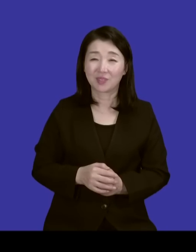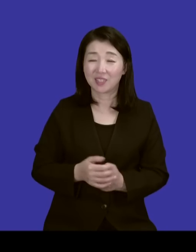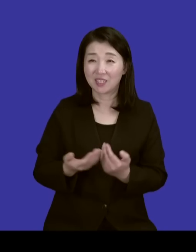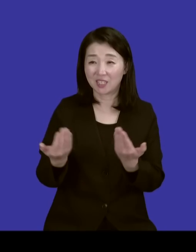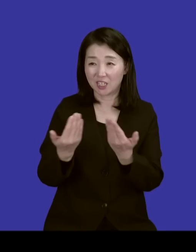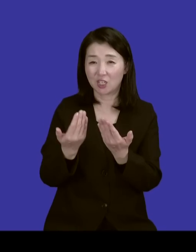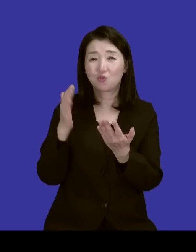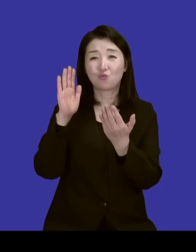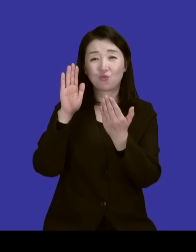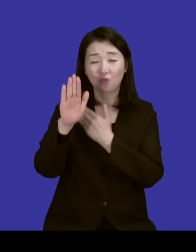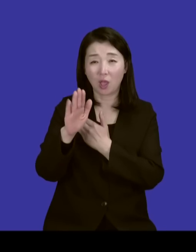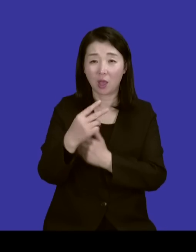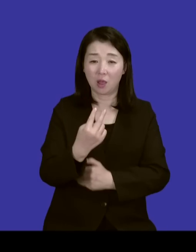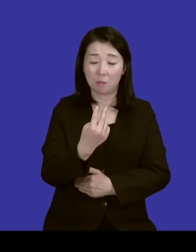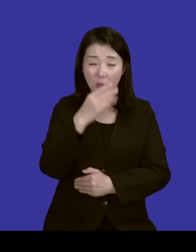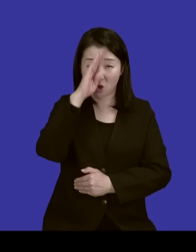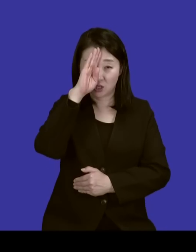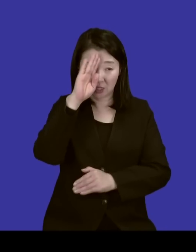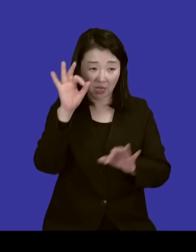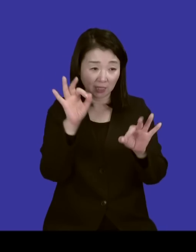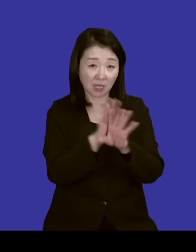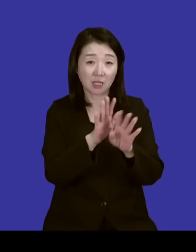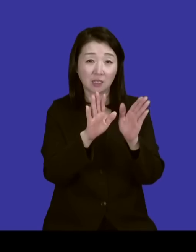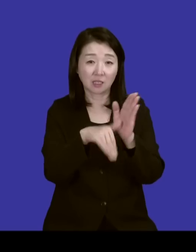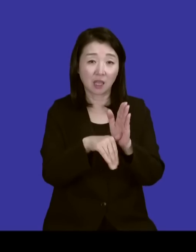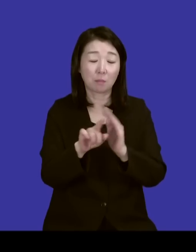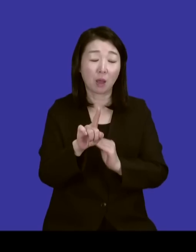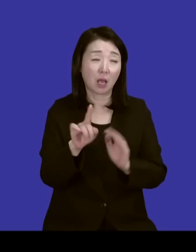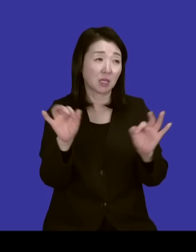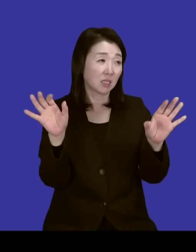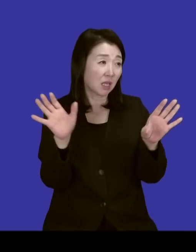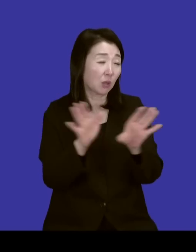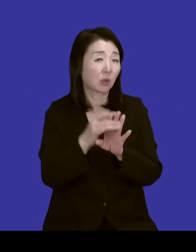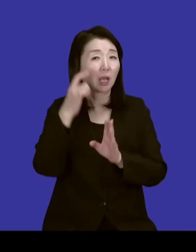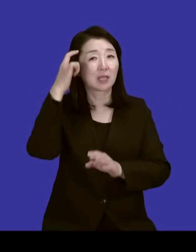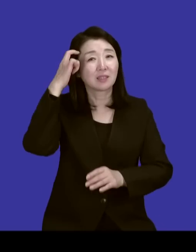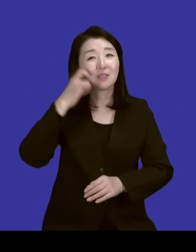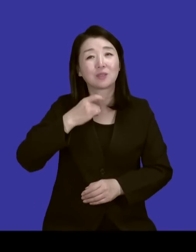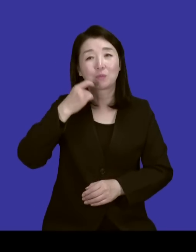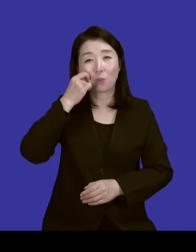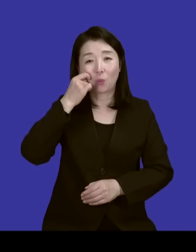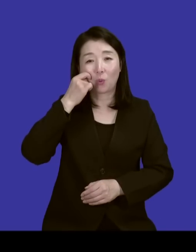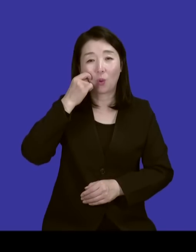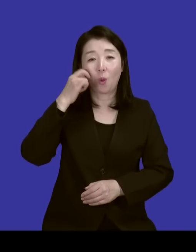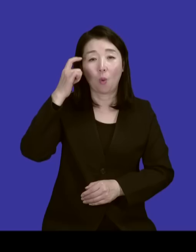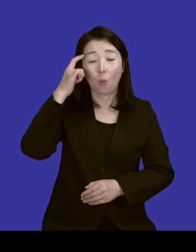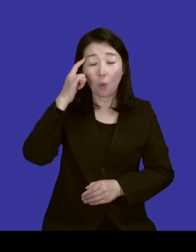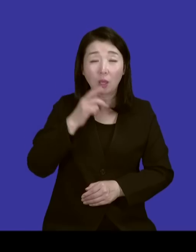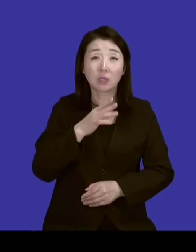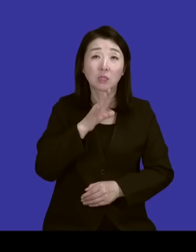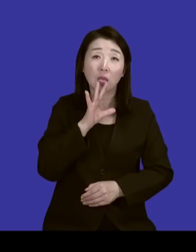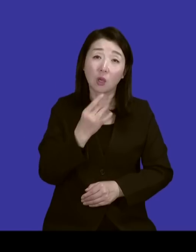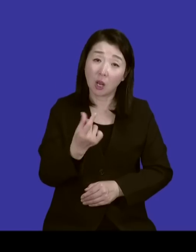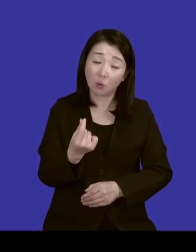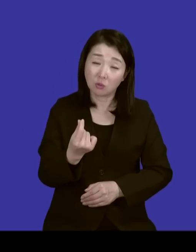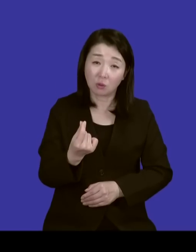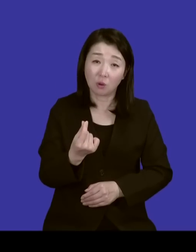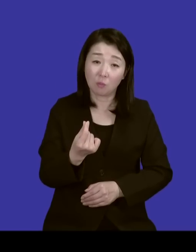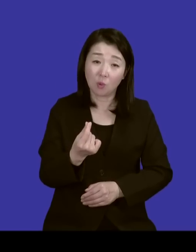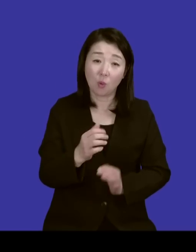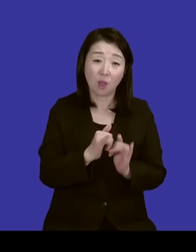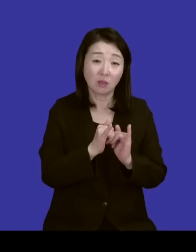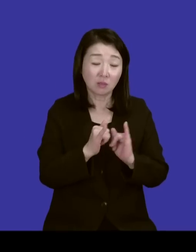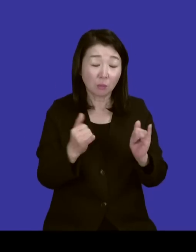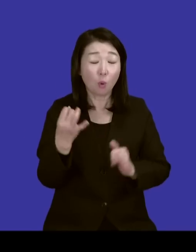증상이 없어질 땐요. 아 이거 없어졌구나 이렇게 못 느껴요. 당연하게 느끼죠. 사람이 그렇게